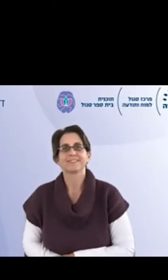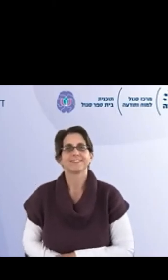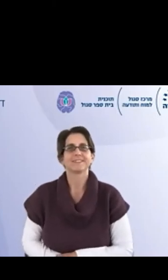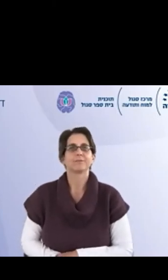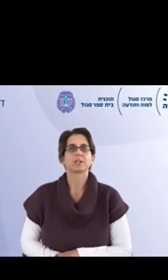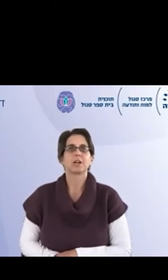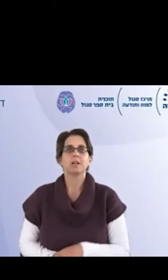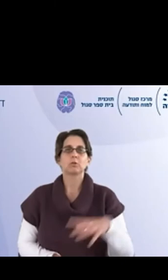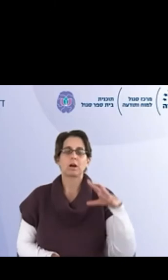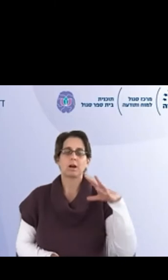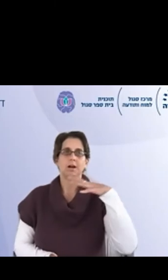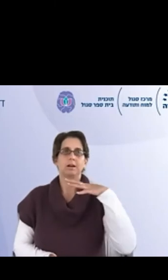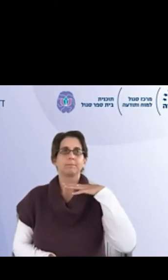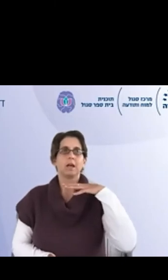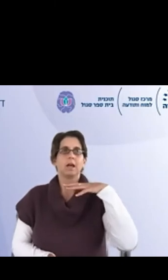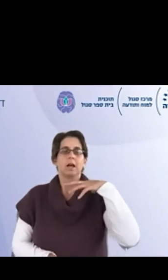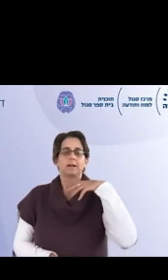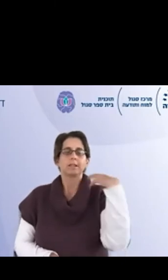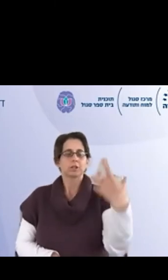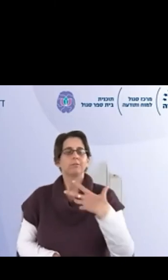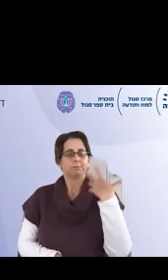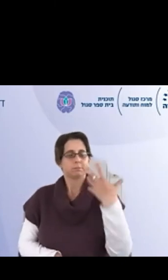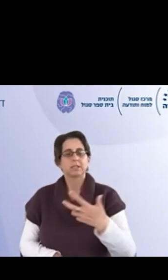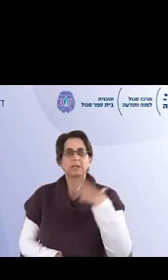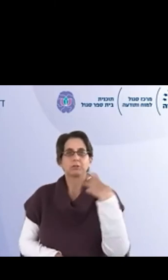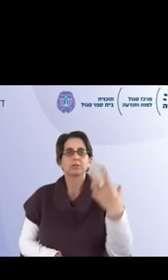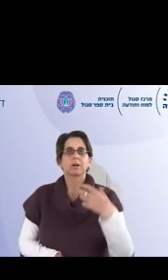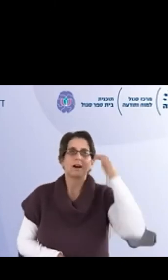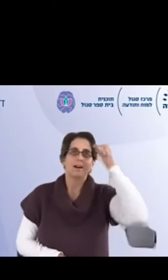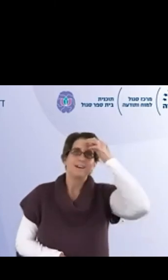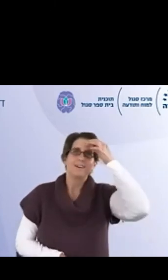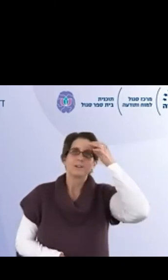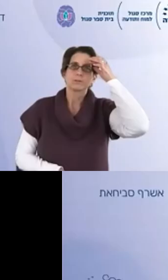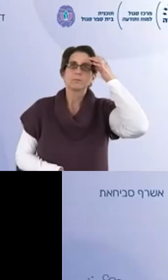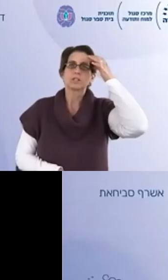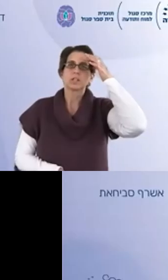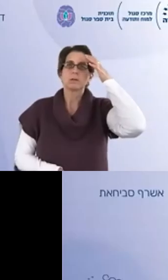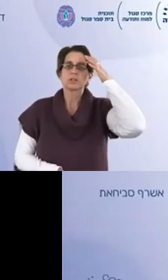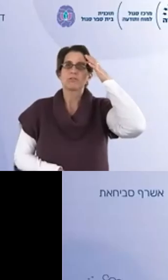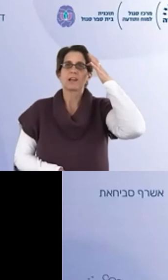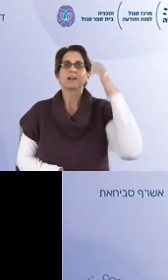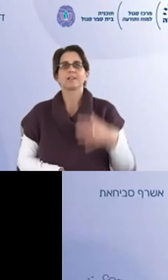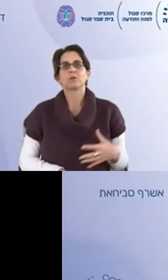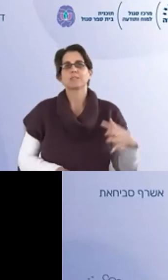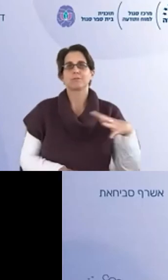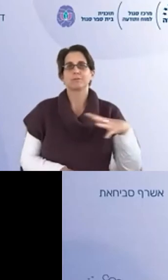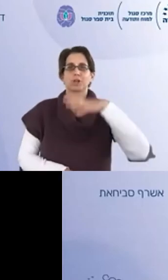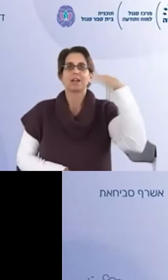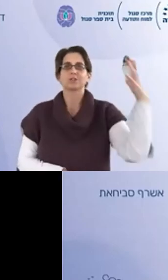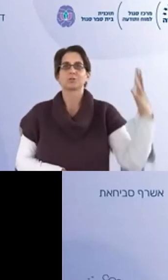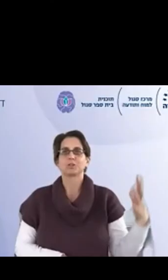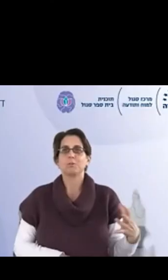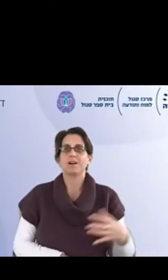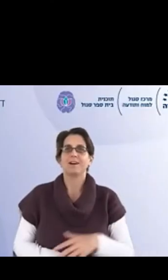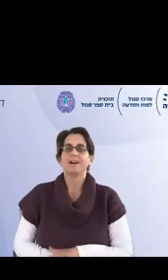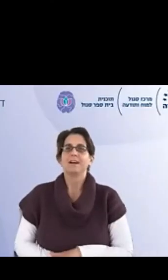ועכשיו אנחנו ככה עד עכשיו באמת דיברנו יותר ככה על הנושאים האישיים מה שרף אליך אני דווקא רוצה לפנות